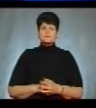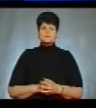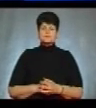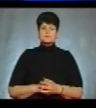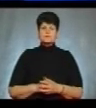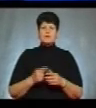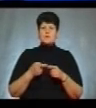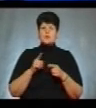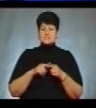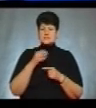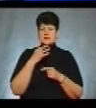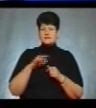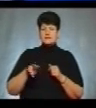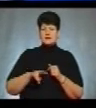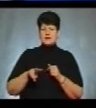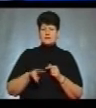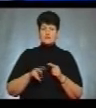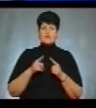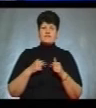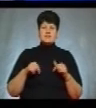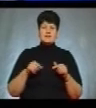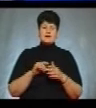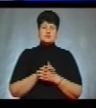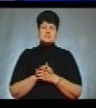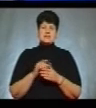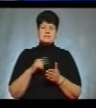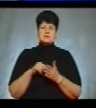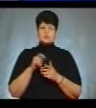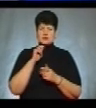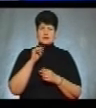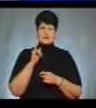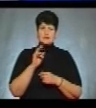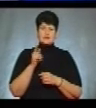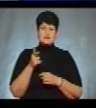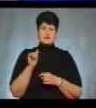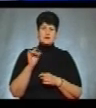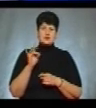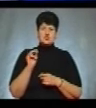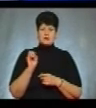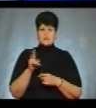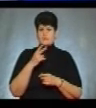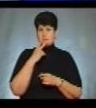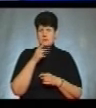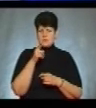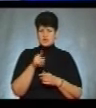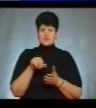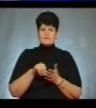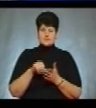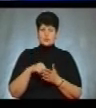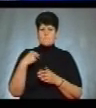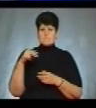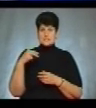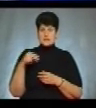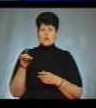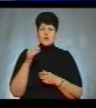Про це повідомив директор відділення Асоціації міст України Ігор Гірчак. На цих кадрах ви бачите виступ президента